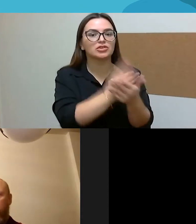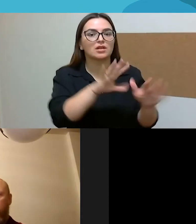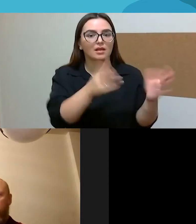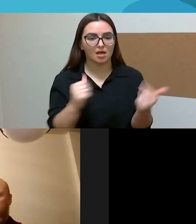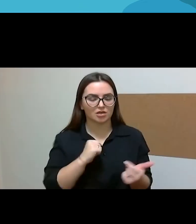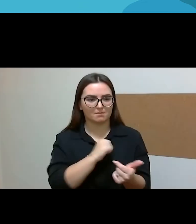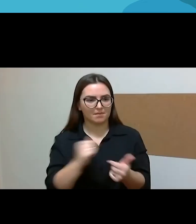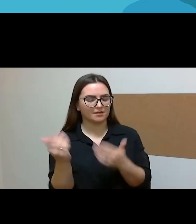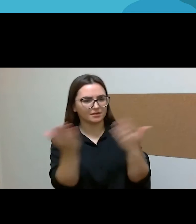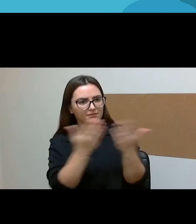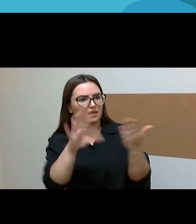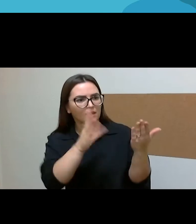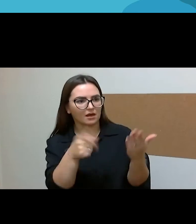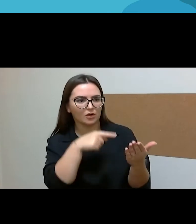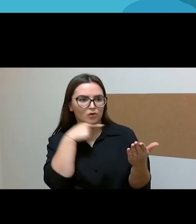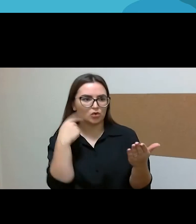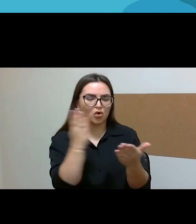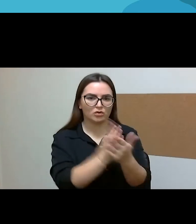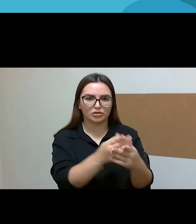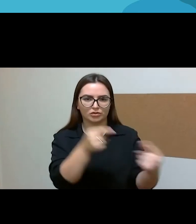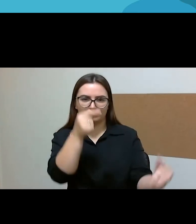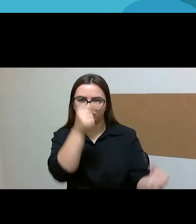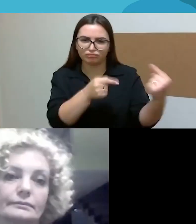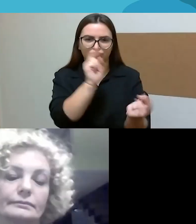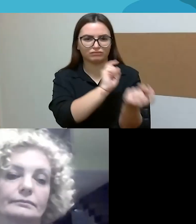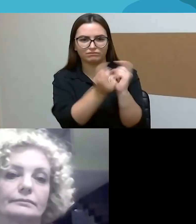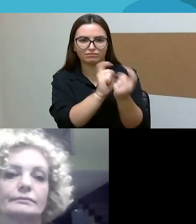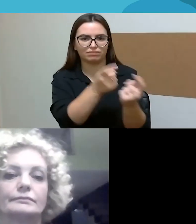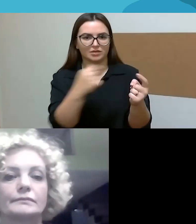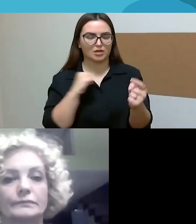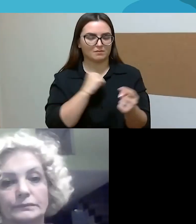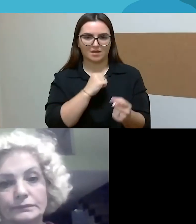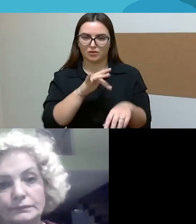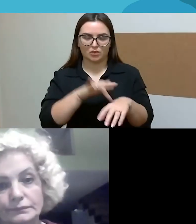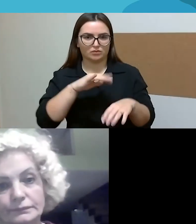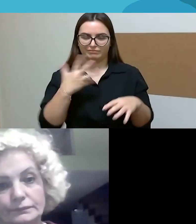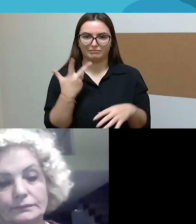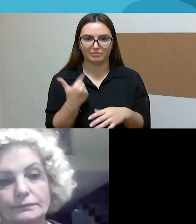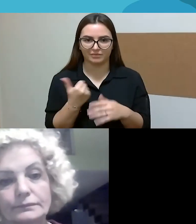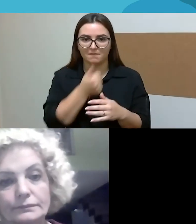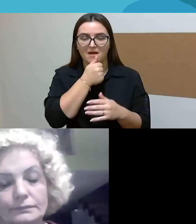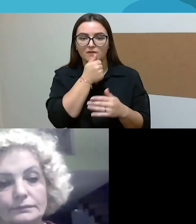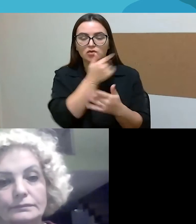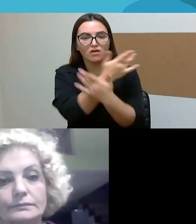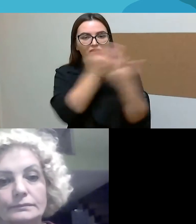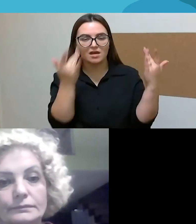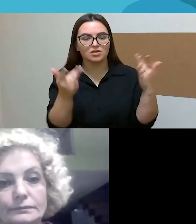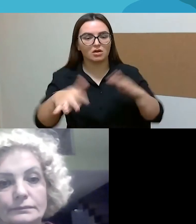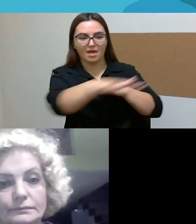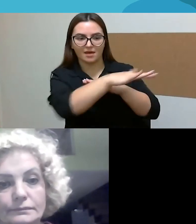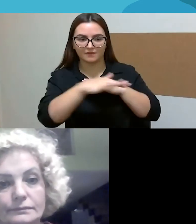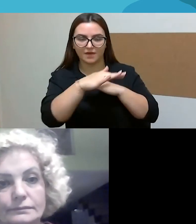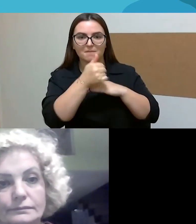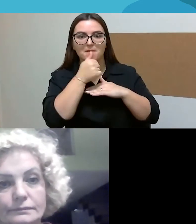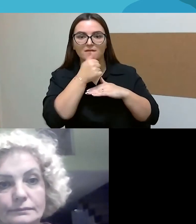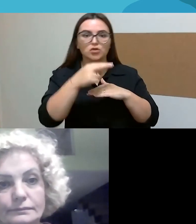sukrėta tas pjaustimas to monitoringo apie tai, kaip viešojo erdvėje yra formuojama nuomonė, mama